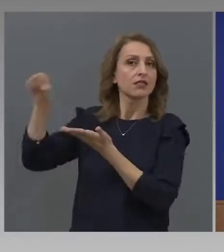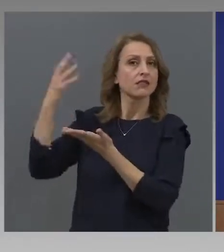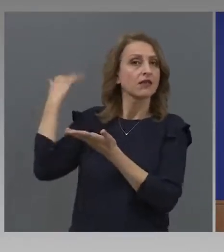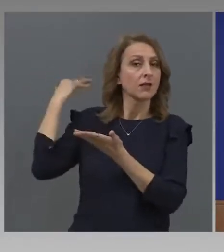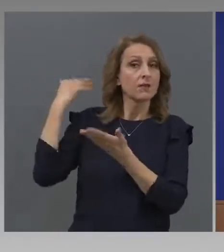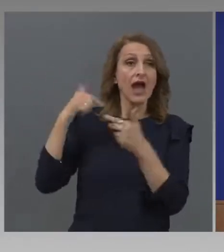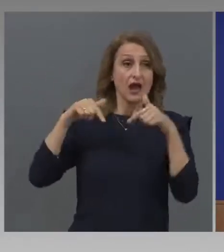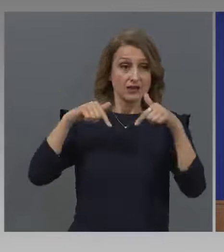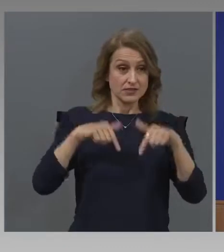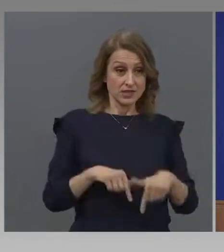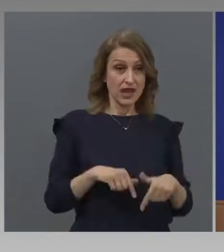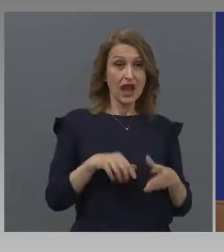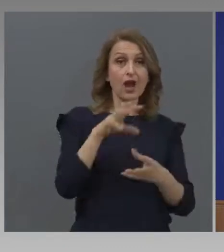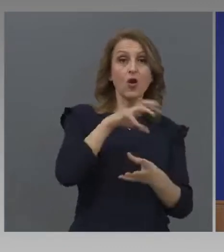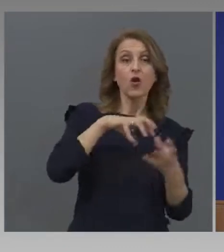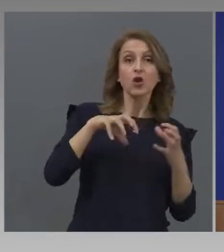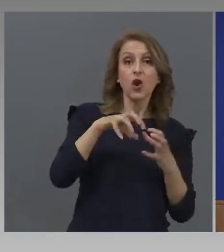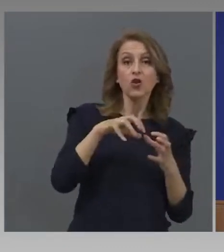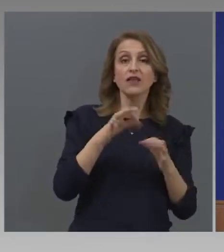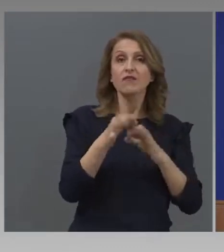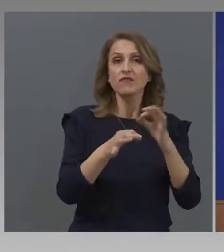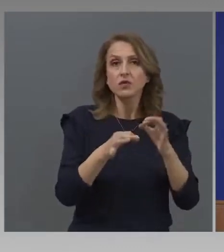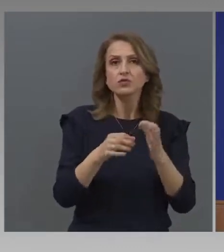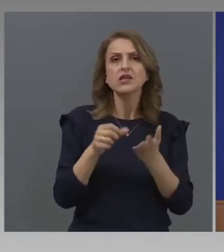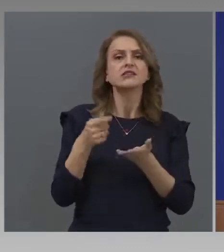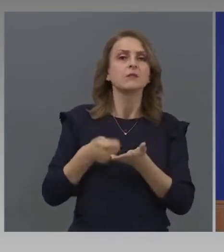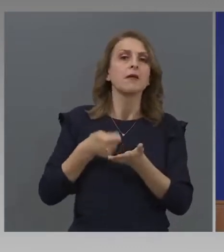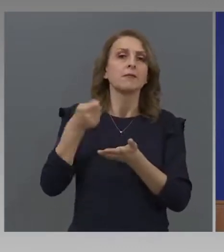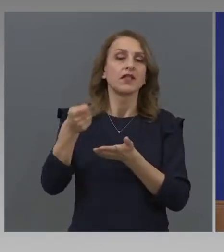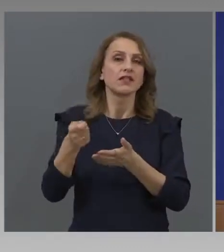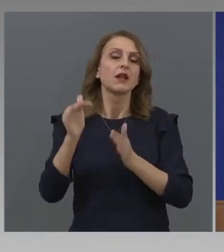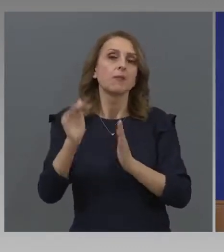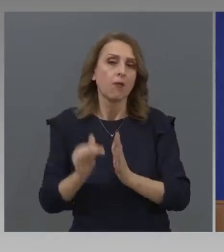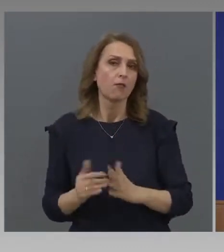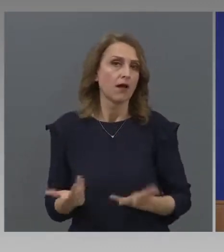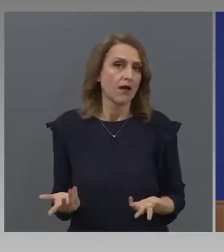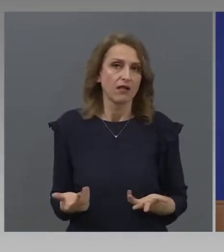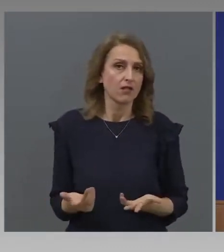при коронавируса сме платили по-малко. По-малко и щетата и заговата.